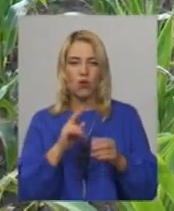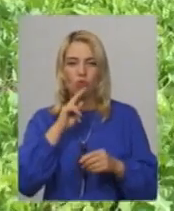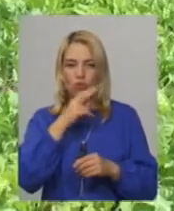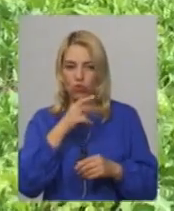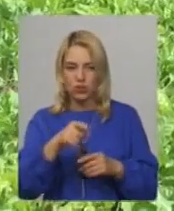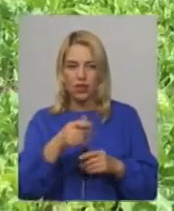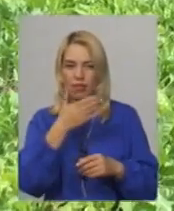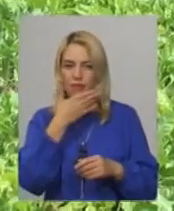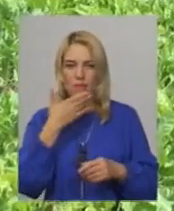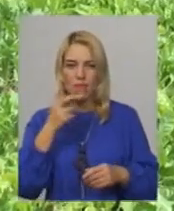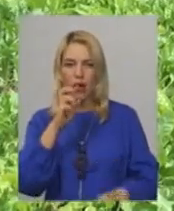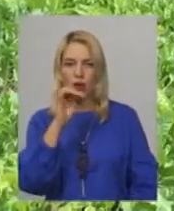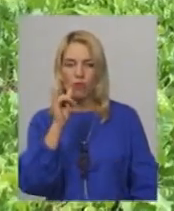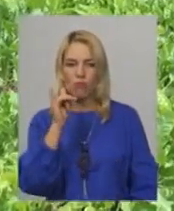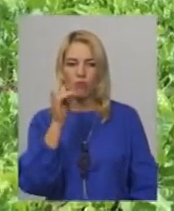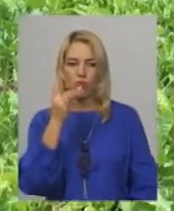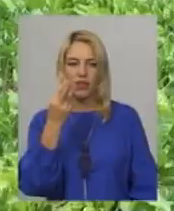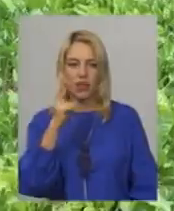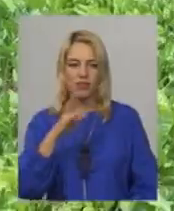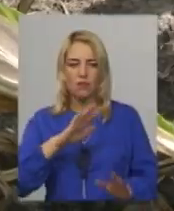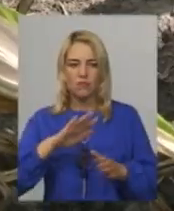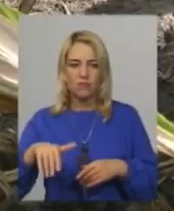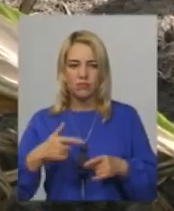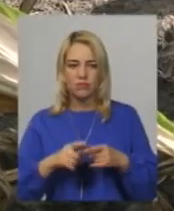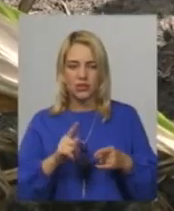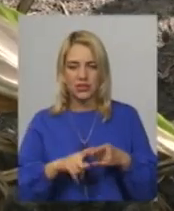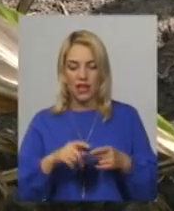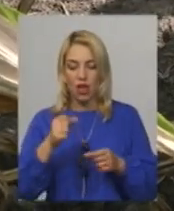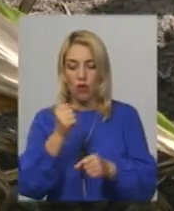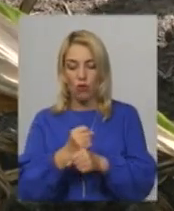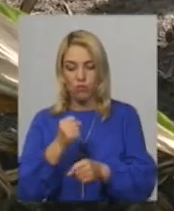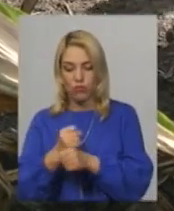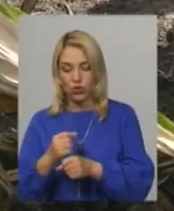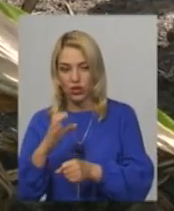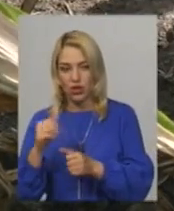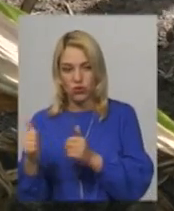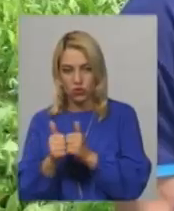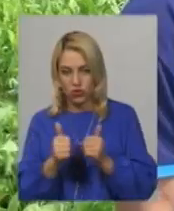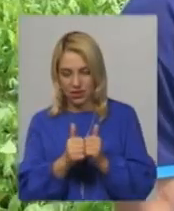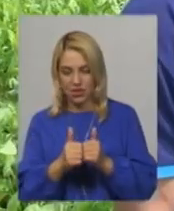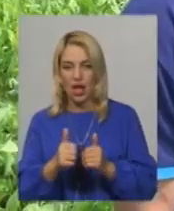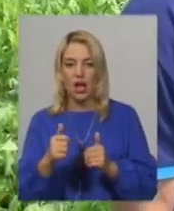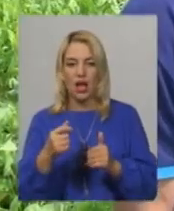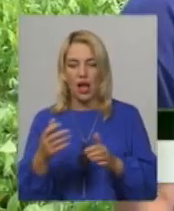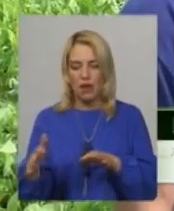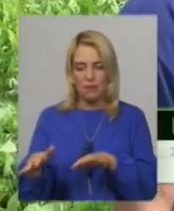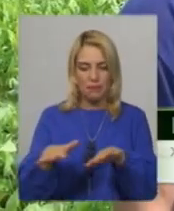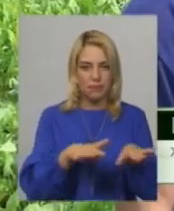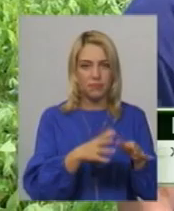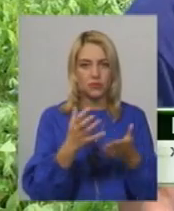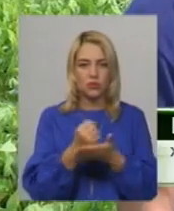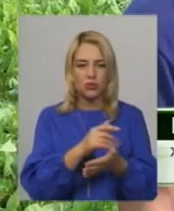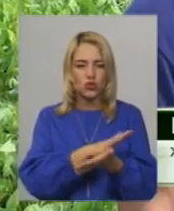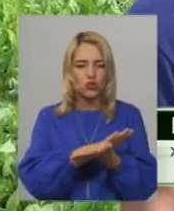'янів нема. Віталій Шлапак каже, після обробки соєвої ділянки, сусідом вони свою картоплю від шкідників не кропили. На городі не було нічого, ні